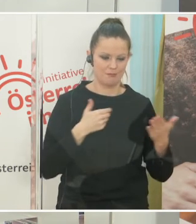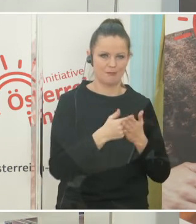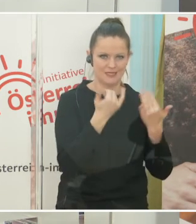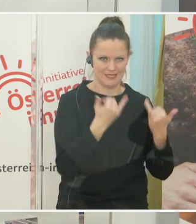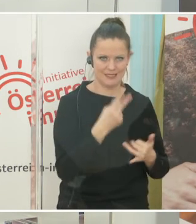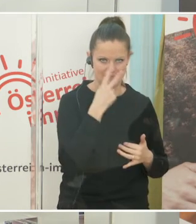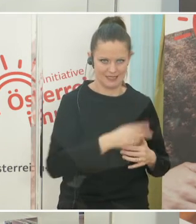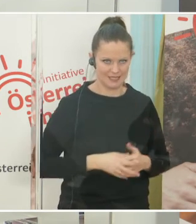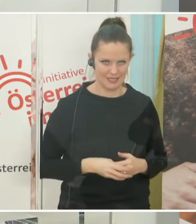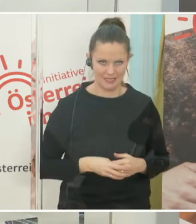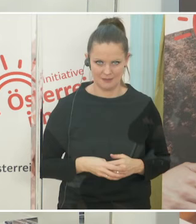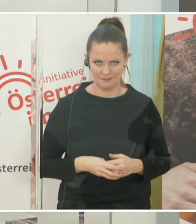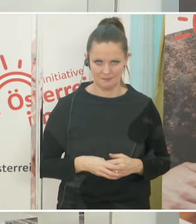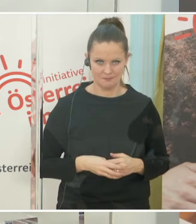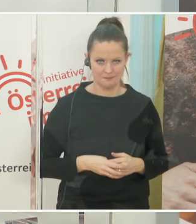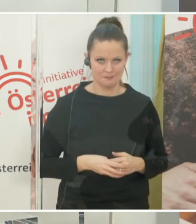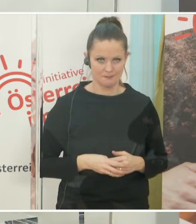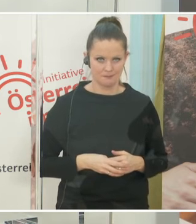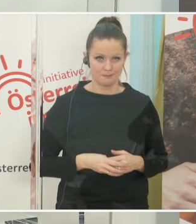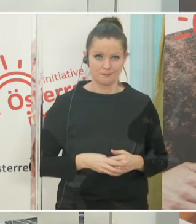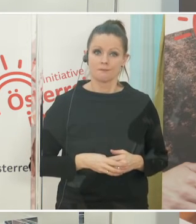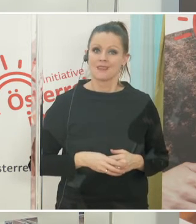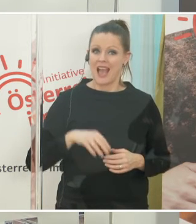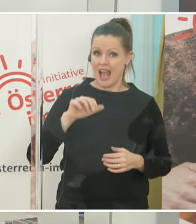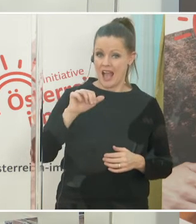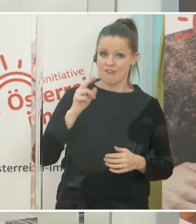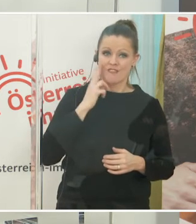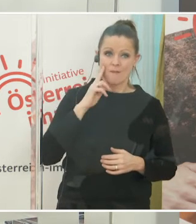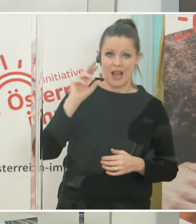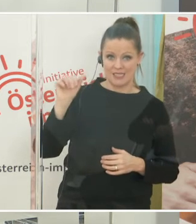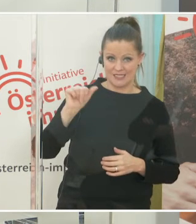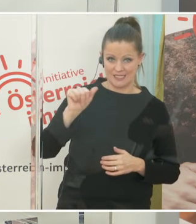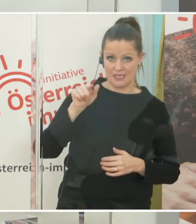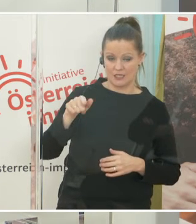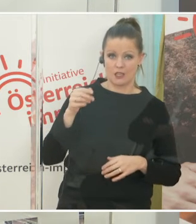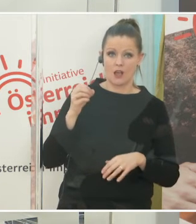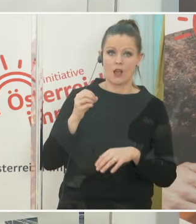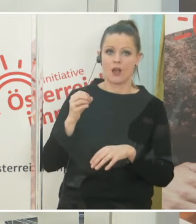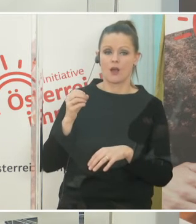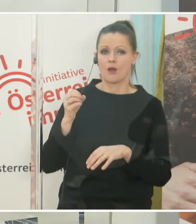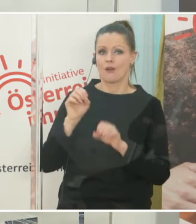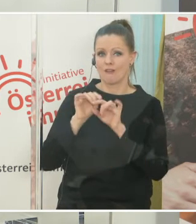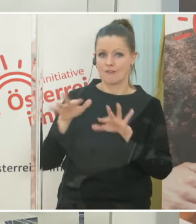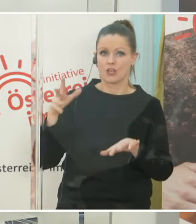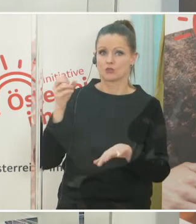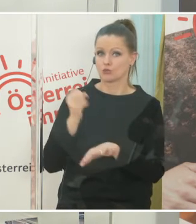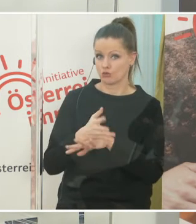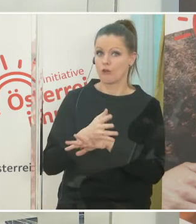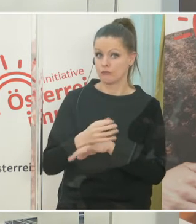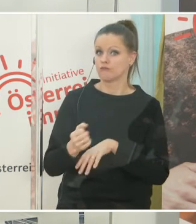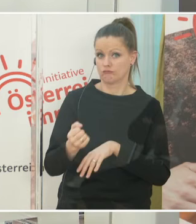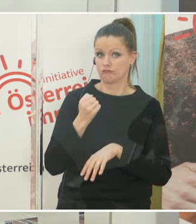haben. Was man jedenfalls sagen kann, ist, dass auch der AstraZeneca-Impfstoff sehr wirksam ist. Es gab in der Gruppe, die